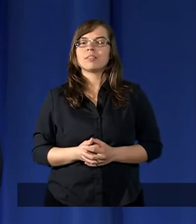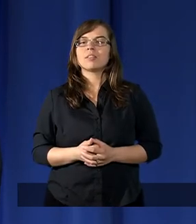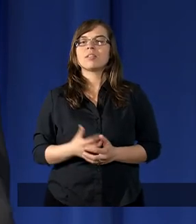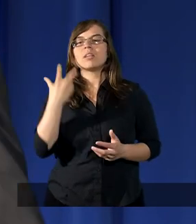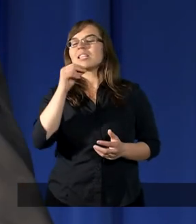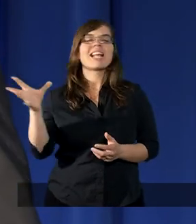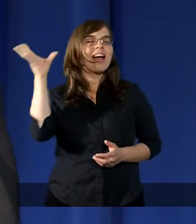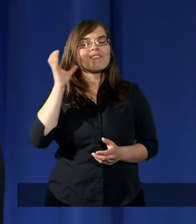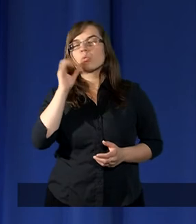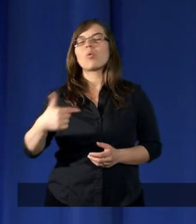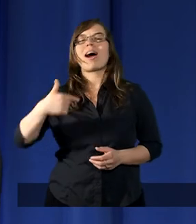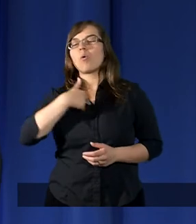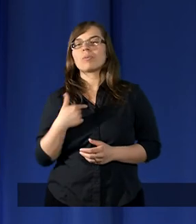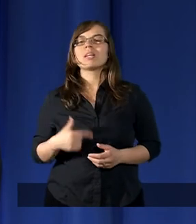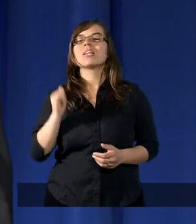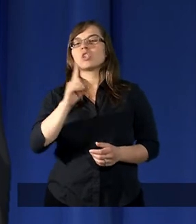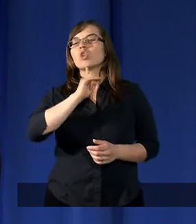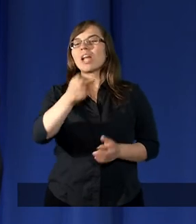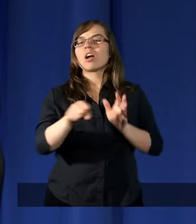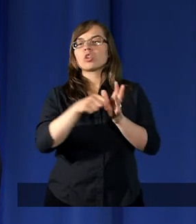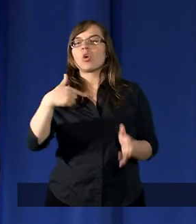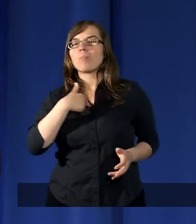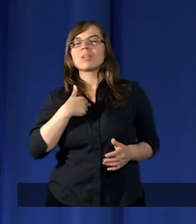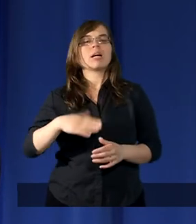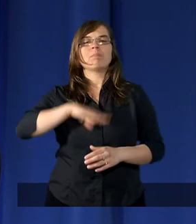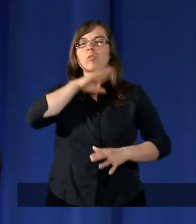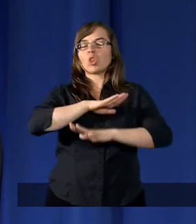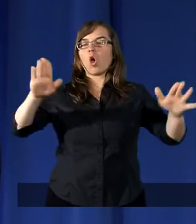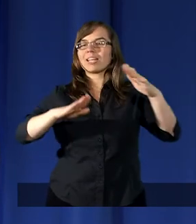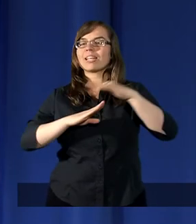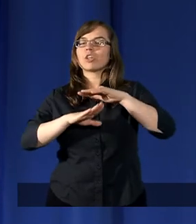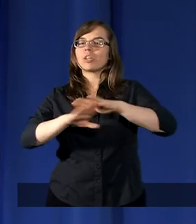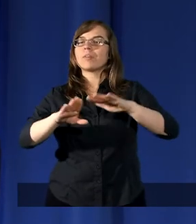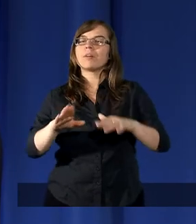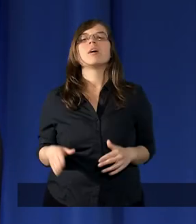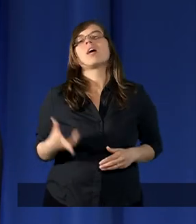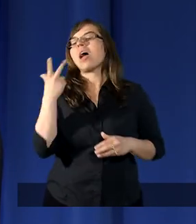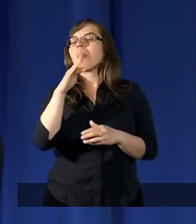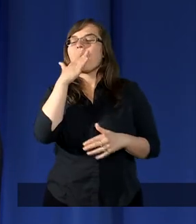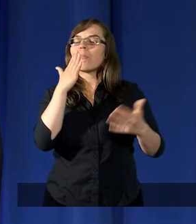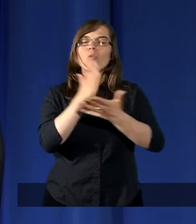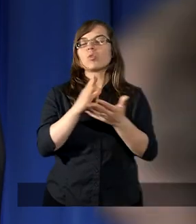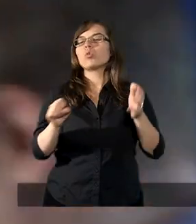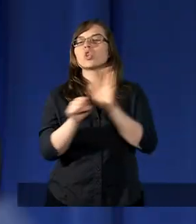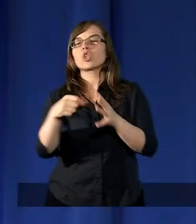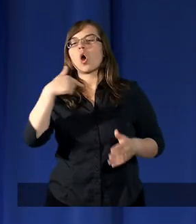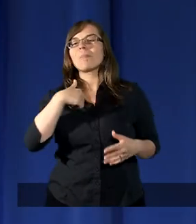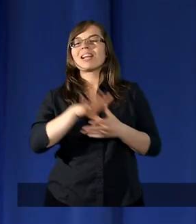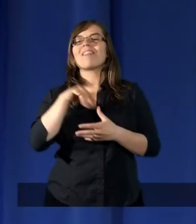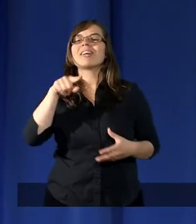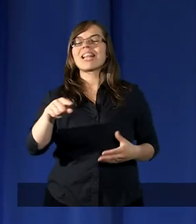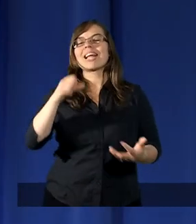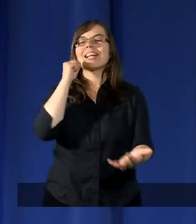Nie wysłuchał mnie i rzekł do mnie dosyć, nie mów już do mnie w tej